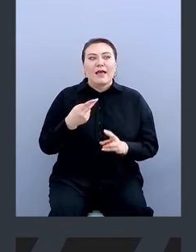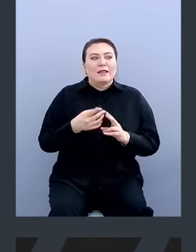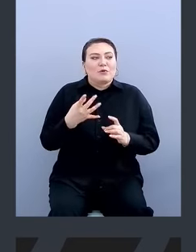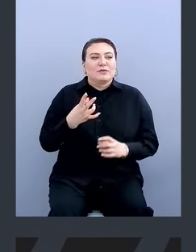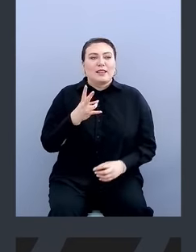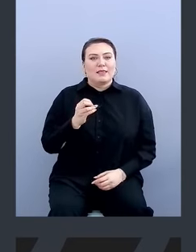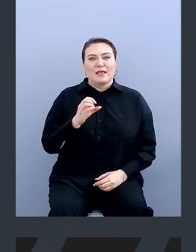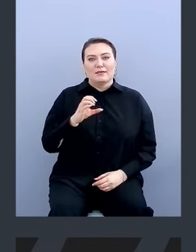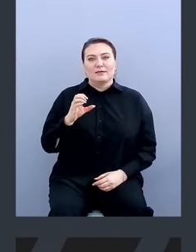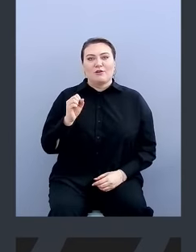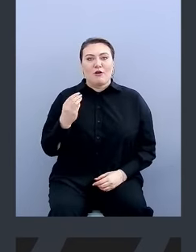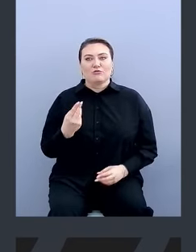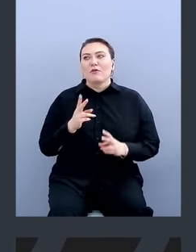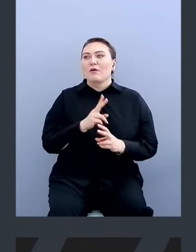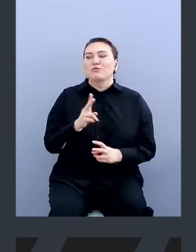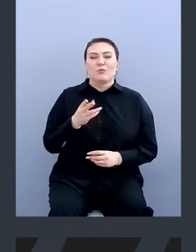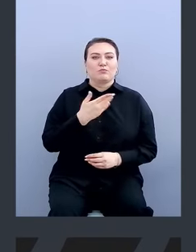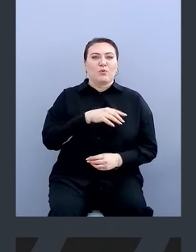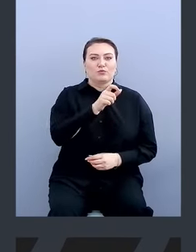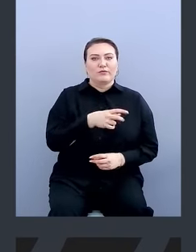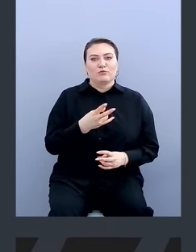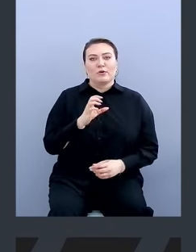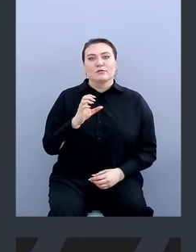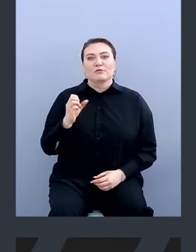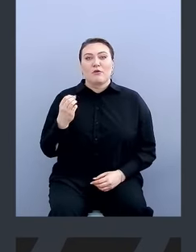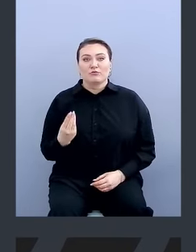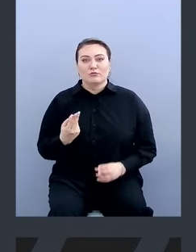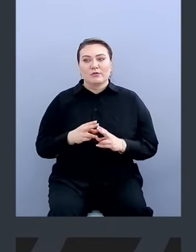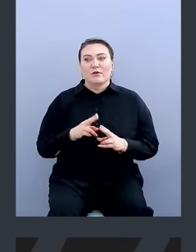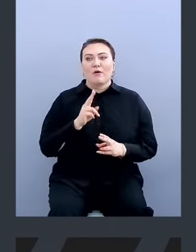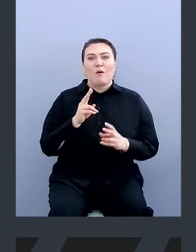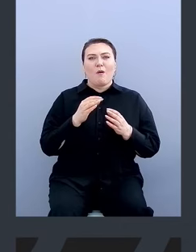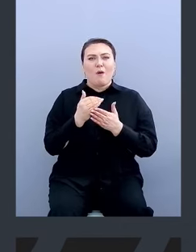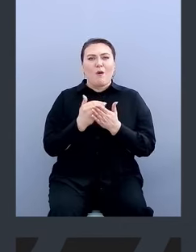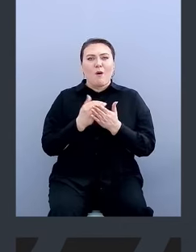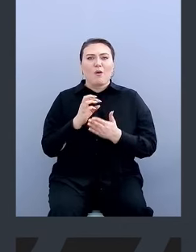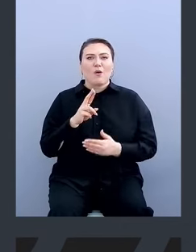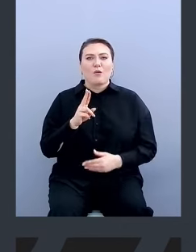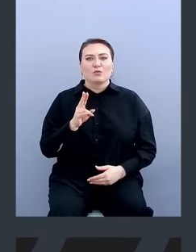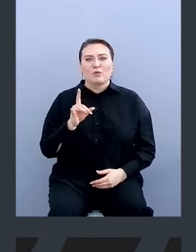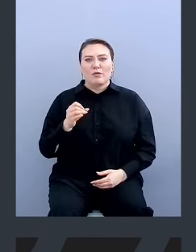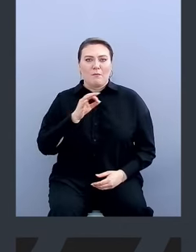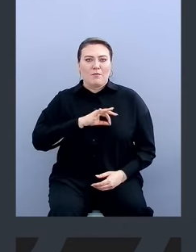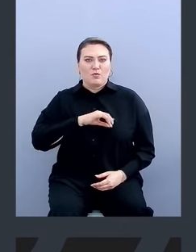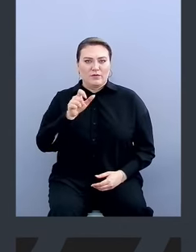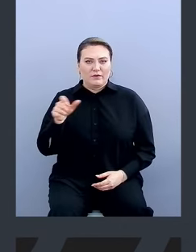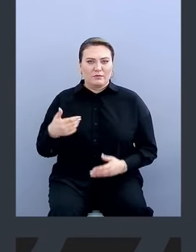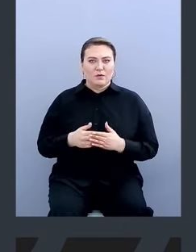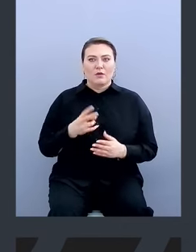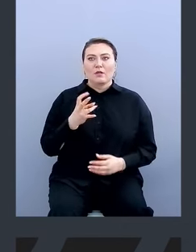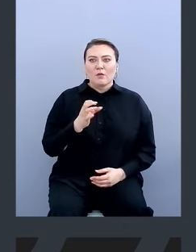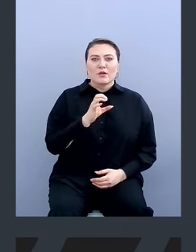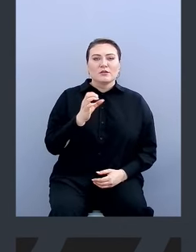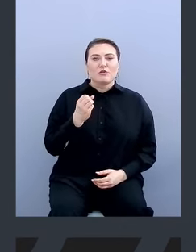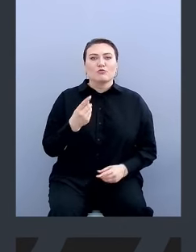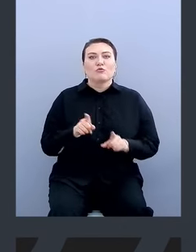SSH, например. Некоторым пользователям нужен SSH. Это консольный доступ и так далее. И это просто очень неудобно. Но SSH же тоже можно туннелировать